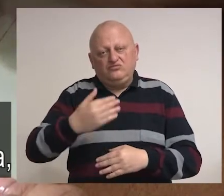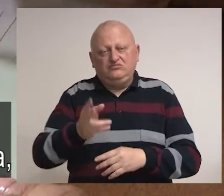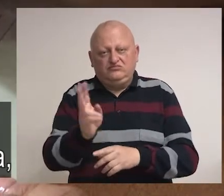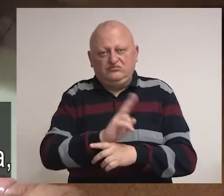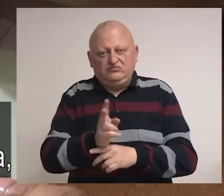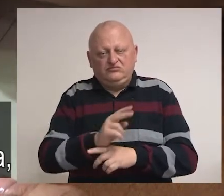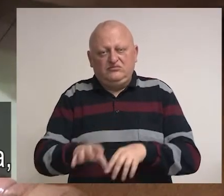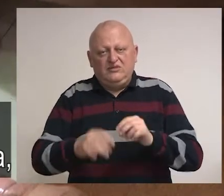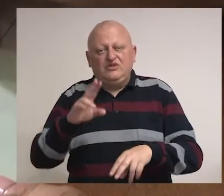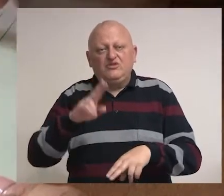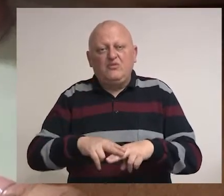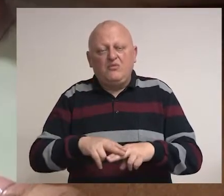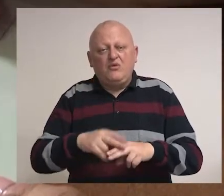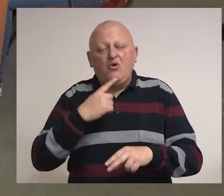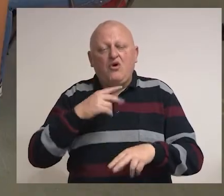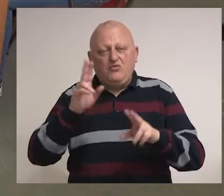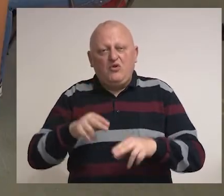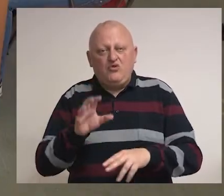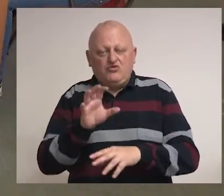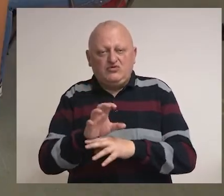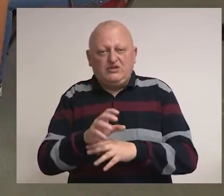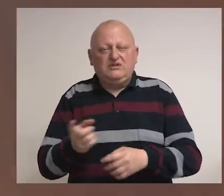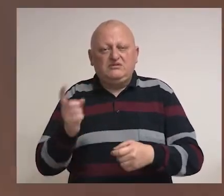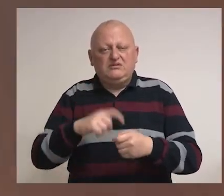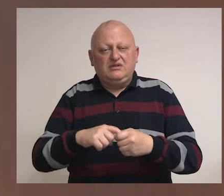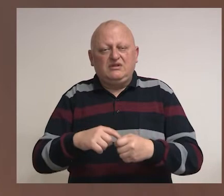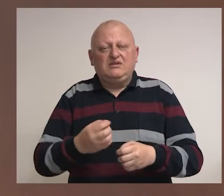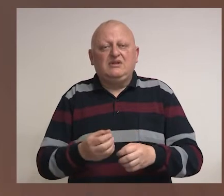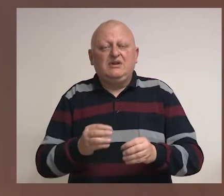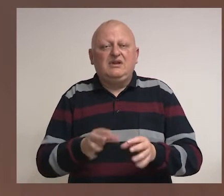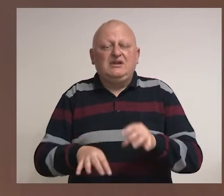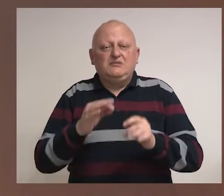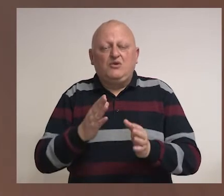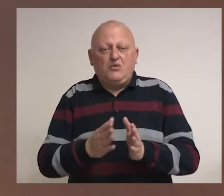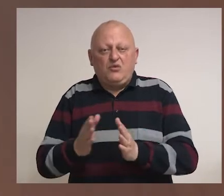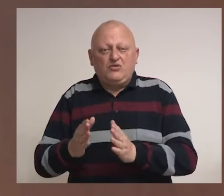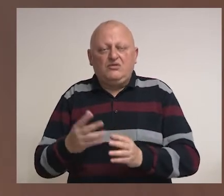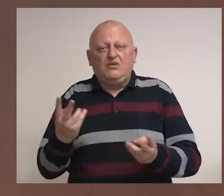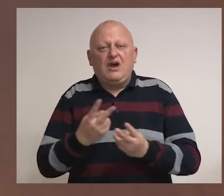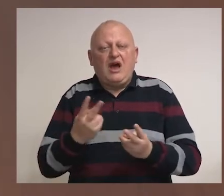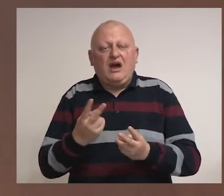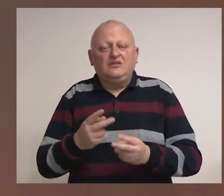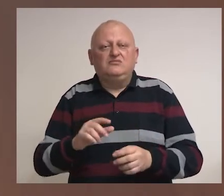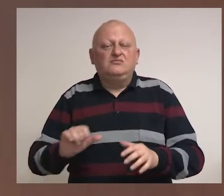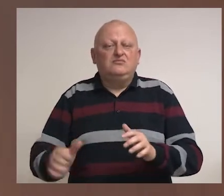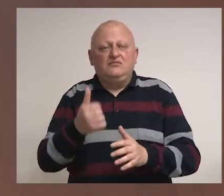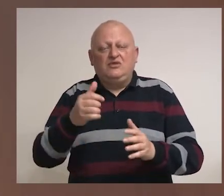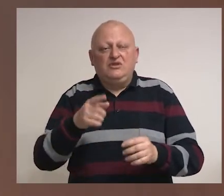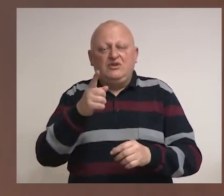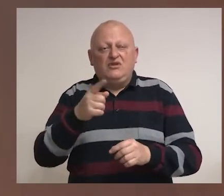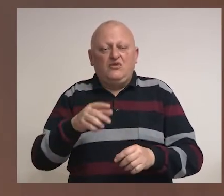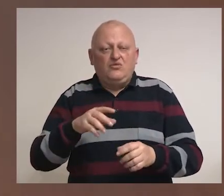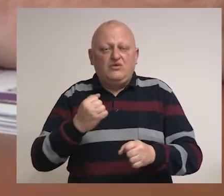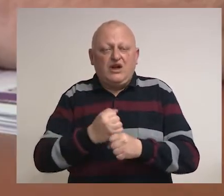zloupotrebu biračkog prava, a koji mogu uticati na integritet izbornog procesa, definiraju kao prioritet u radu ovih